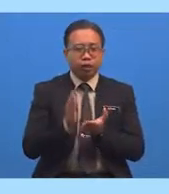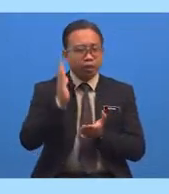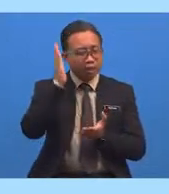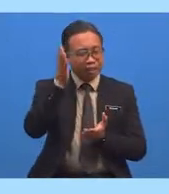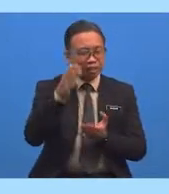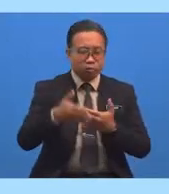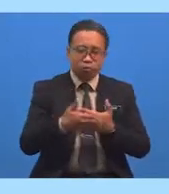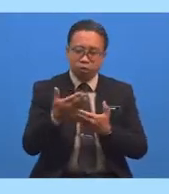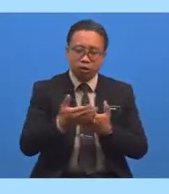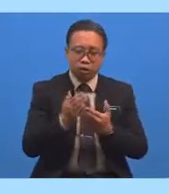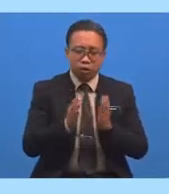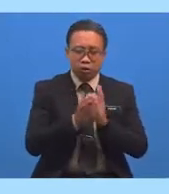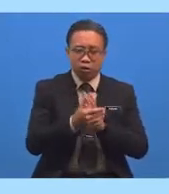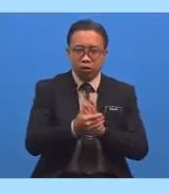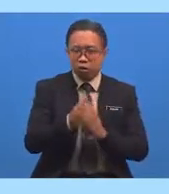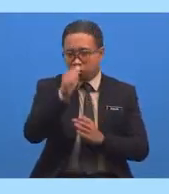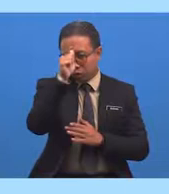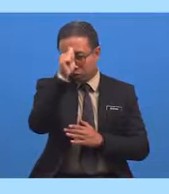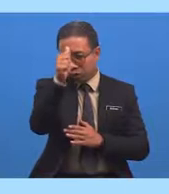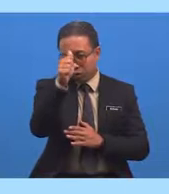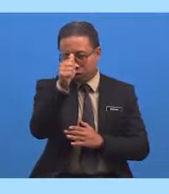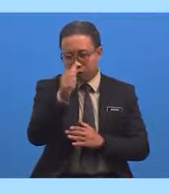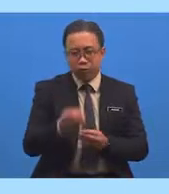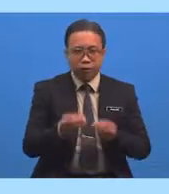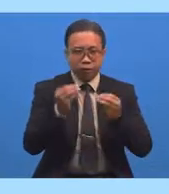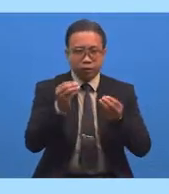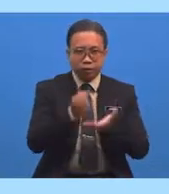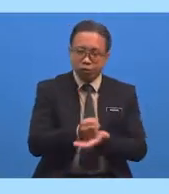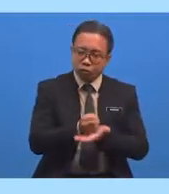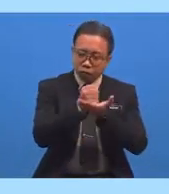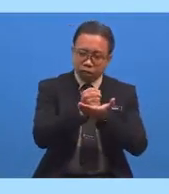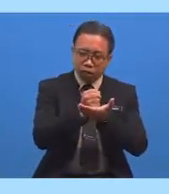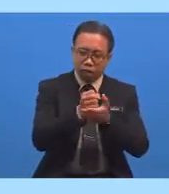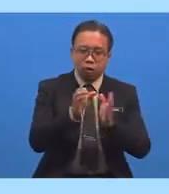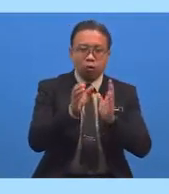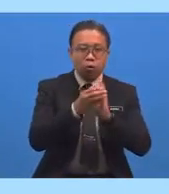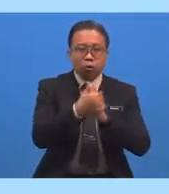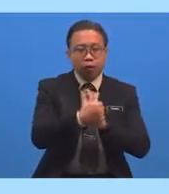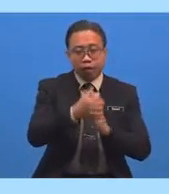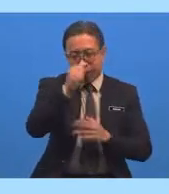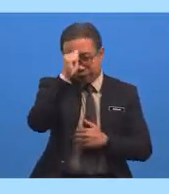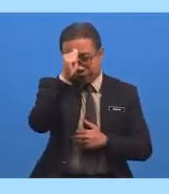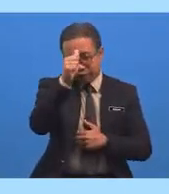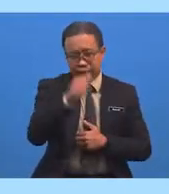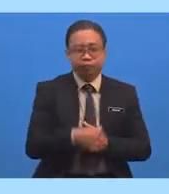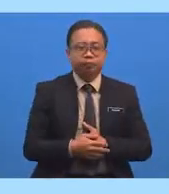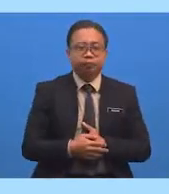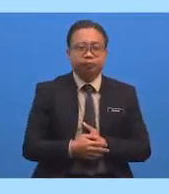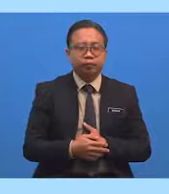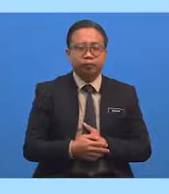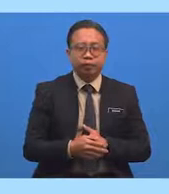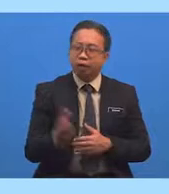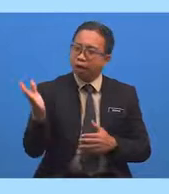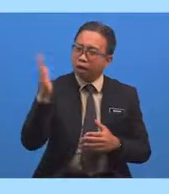Dipermudahkan Akan Diberi Pertolongan Oleh Allah Ta'ala Jadi Murid-murid